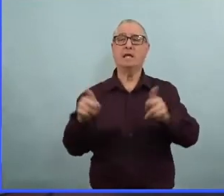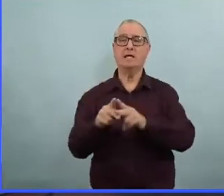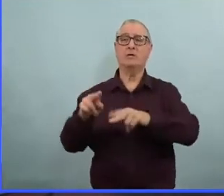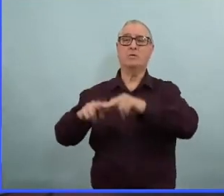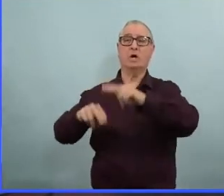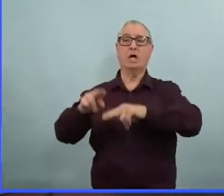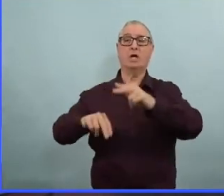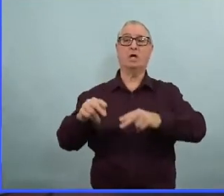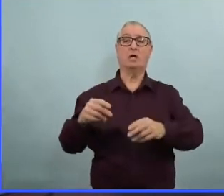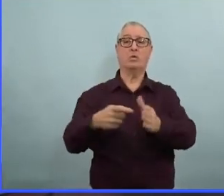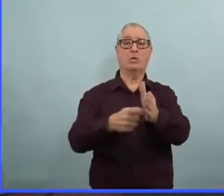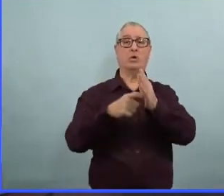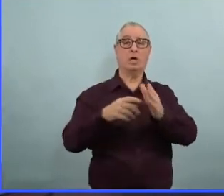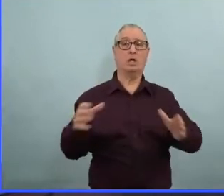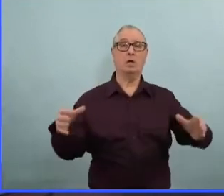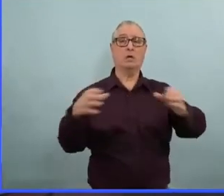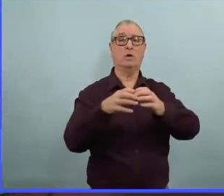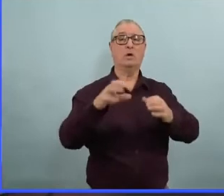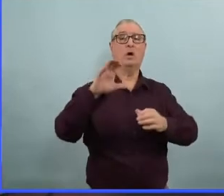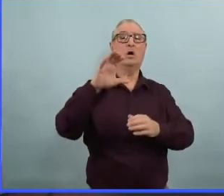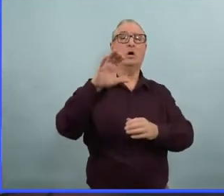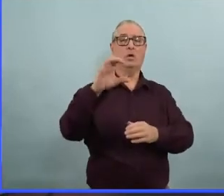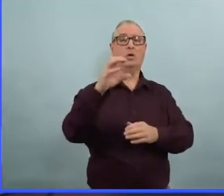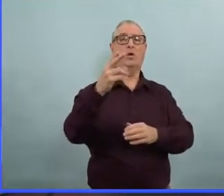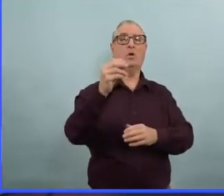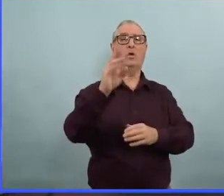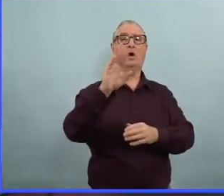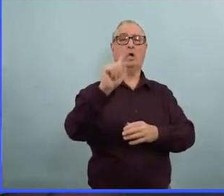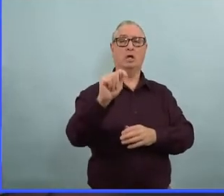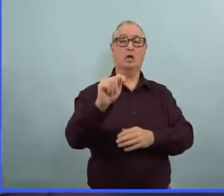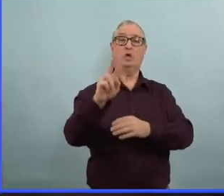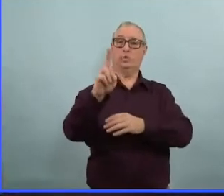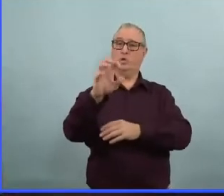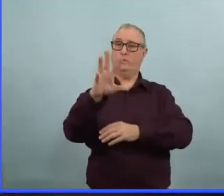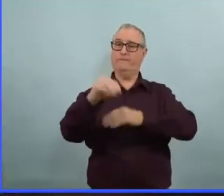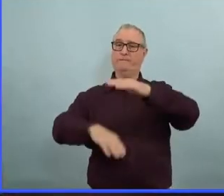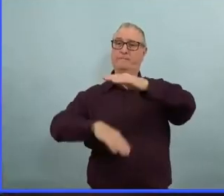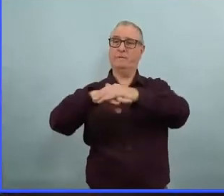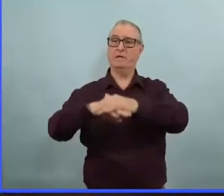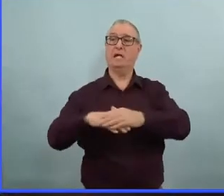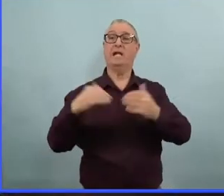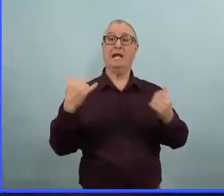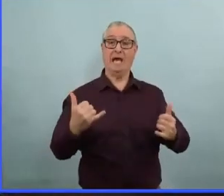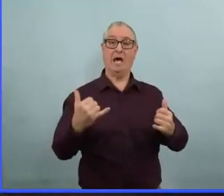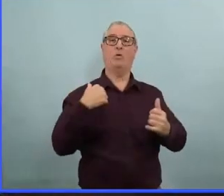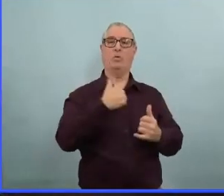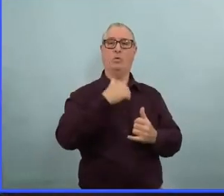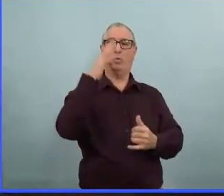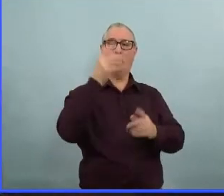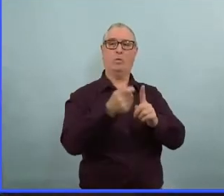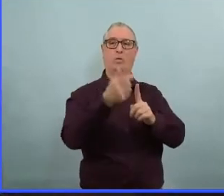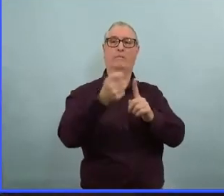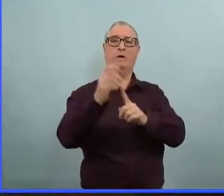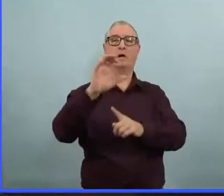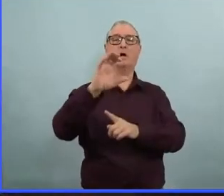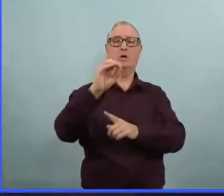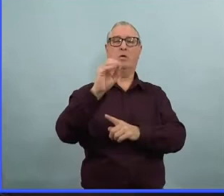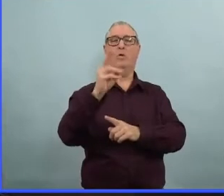ou 250 personnes maximales, mais il n pas besoin de mettre les gens en cohorte maintenant. Merci.